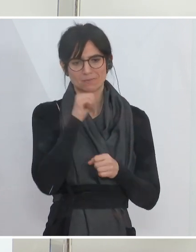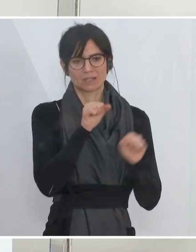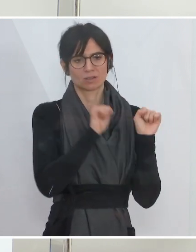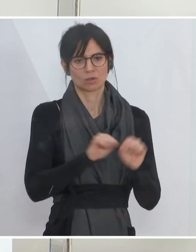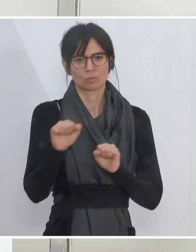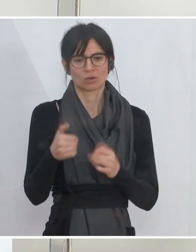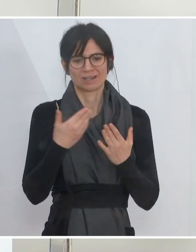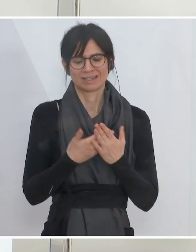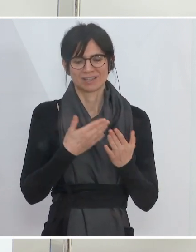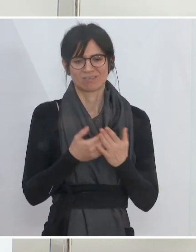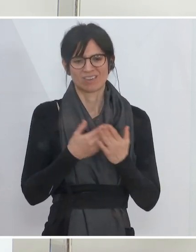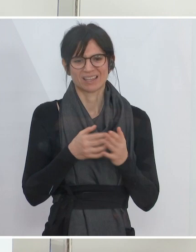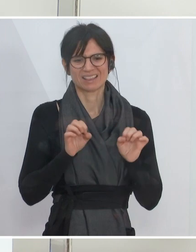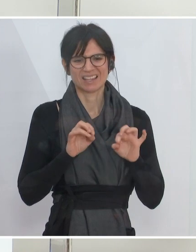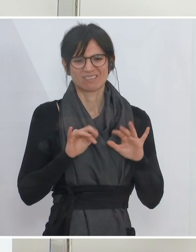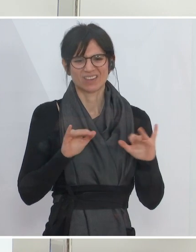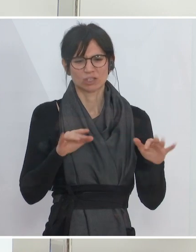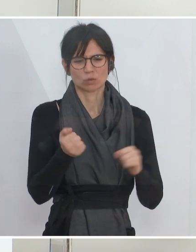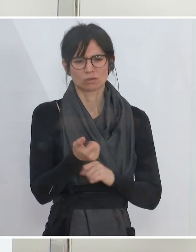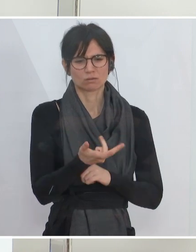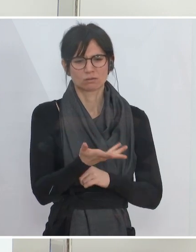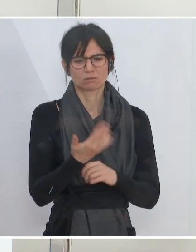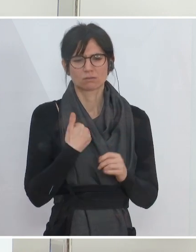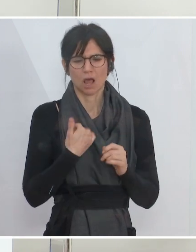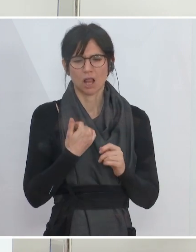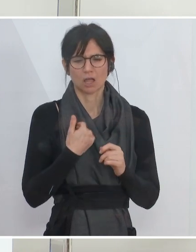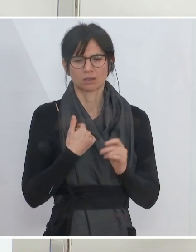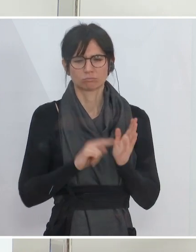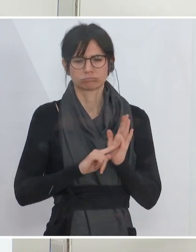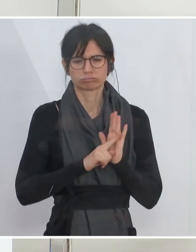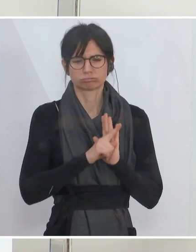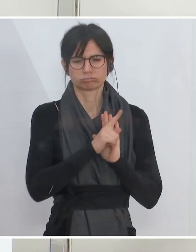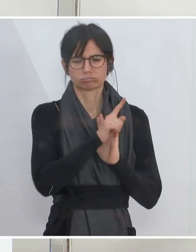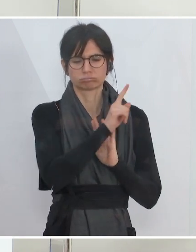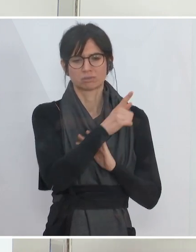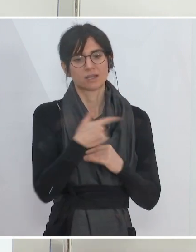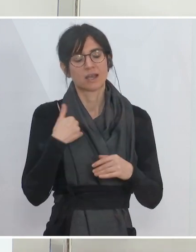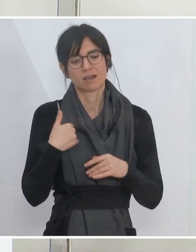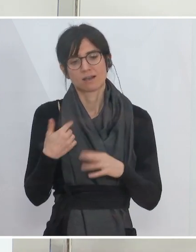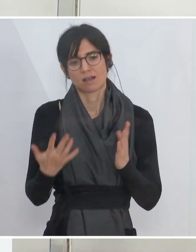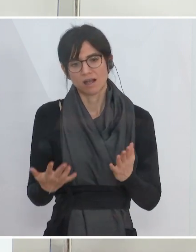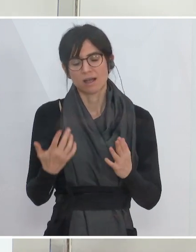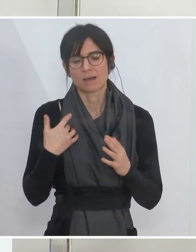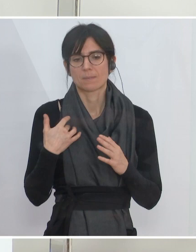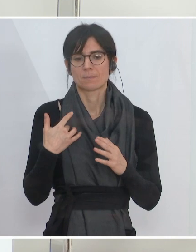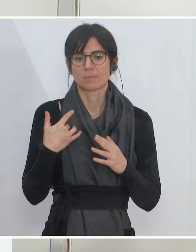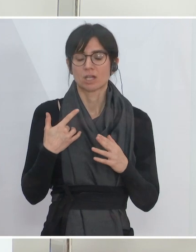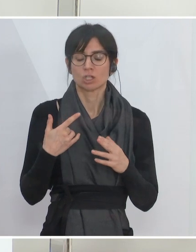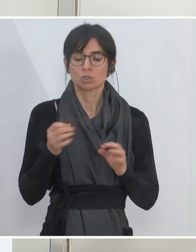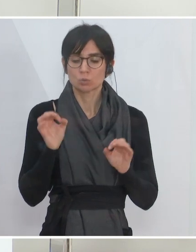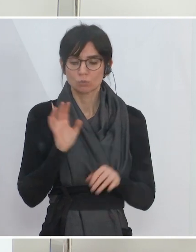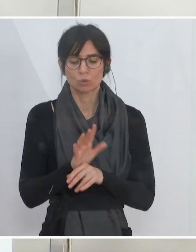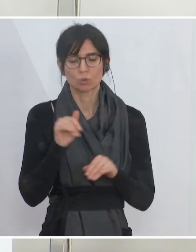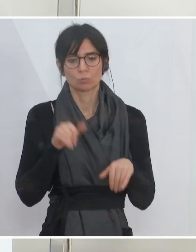der stark steigenden Infektionen. Dennoch bin ich froh, dass die Lockerungen bisher nicht zurückgenommen werden mussten,